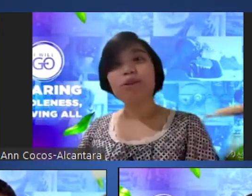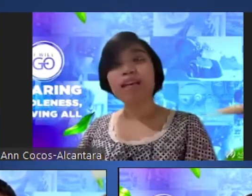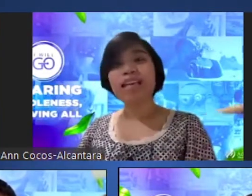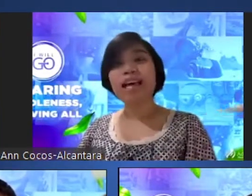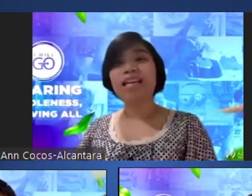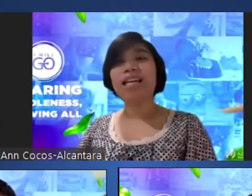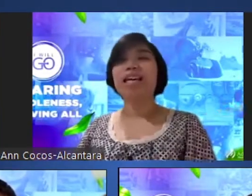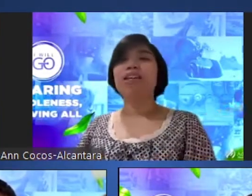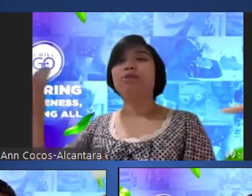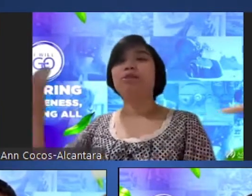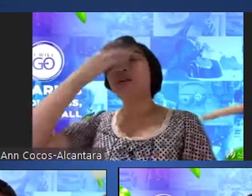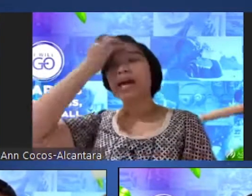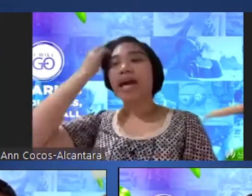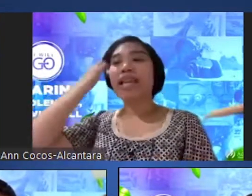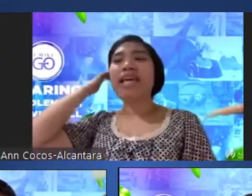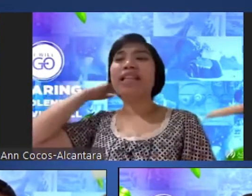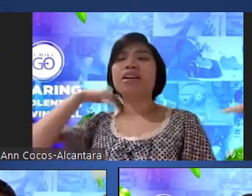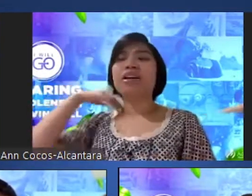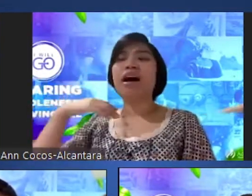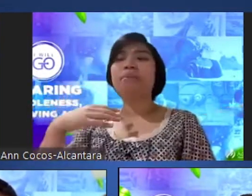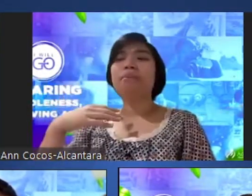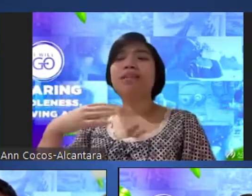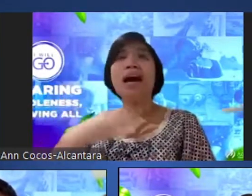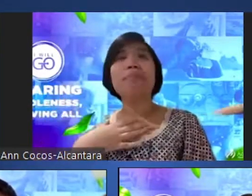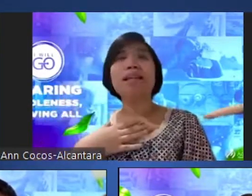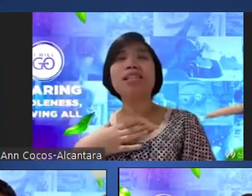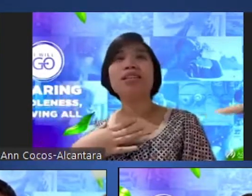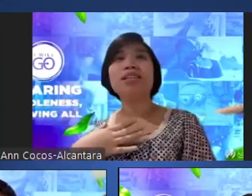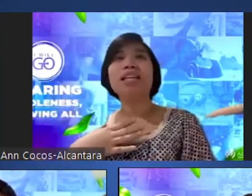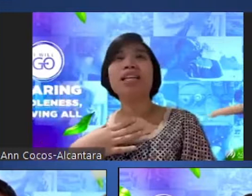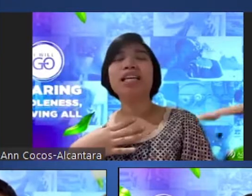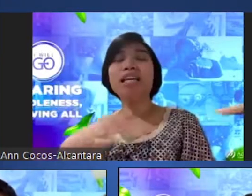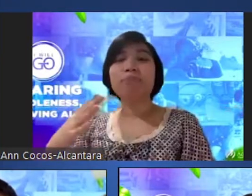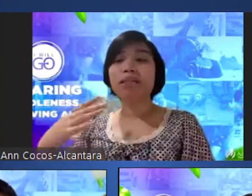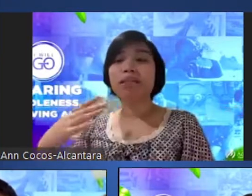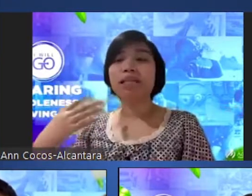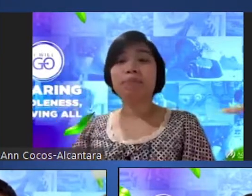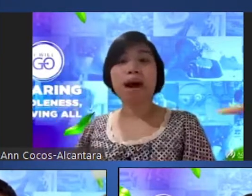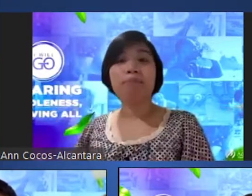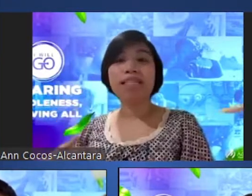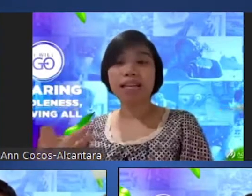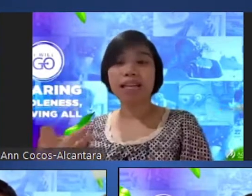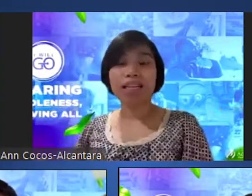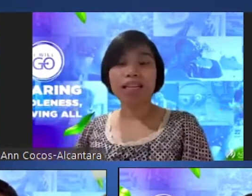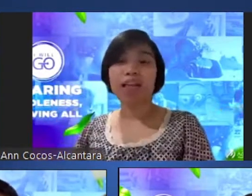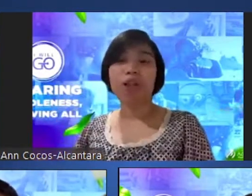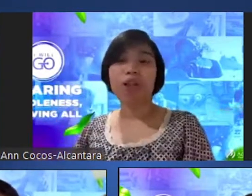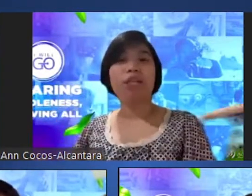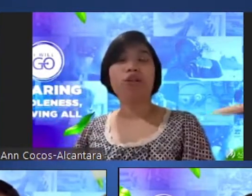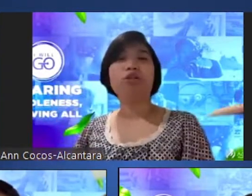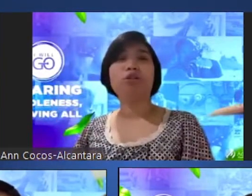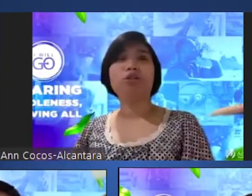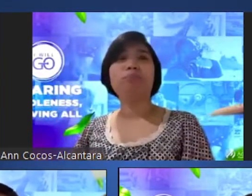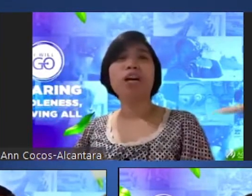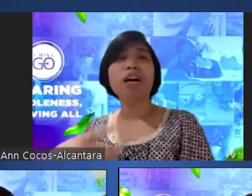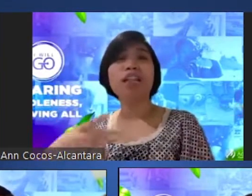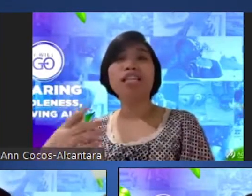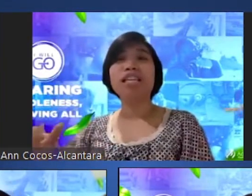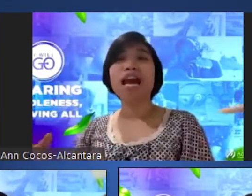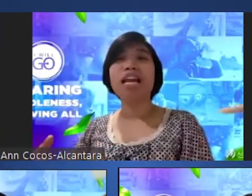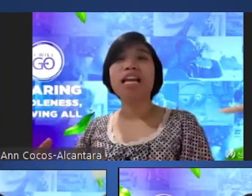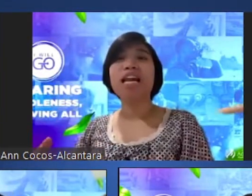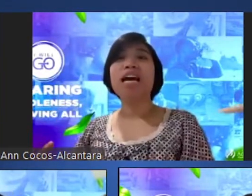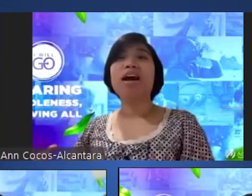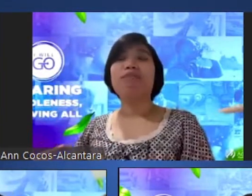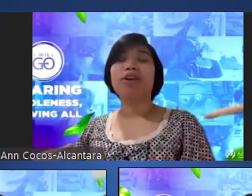na to ganyan and then sa amin sa surgery hindi naman masamang mag-seek ng second opinion fair not